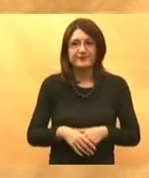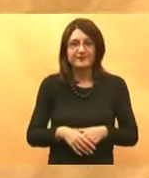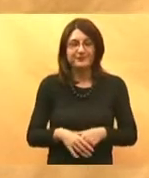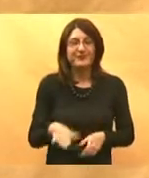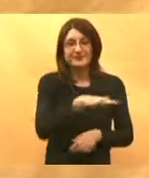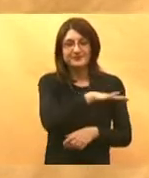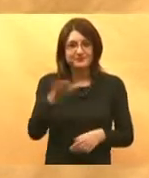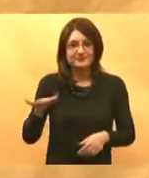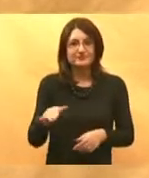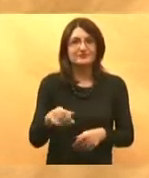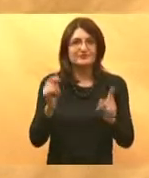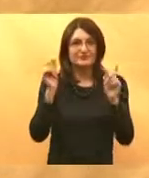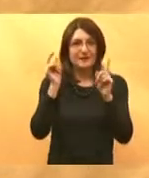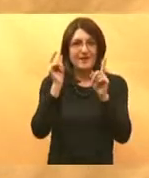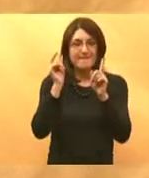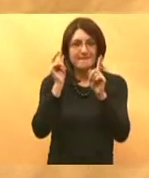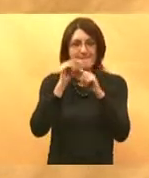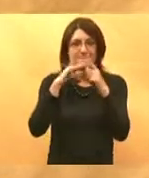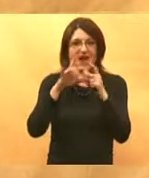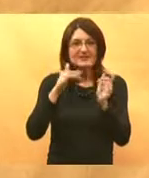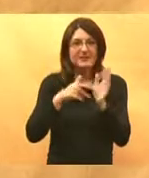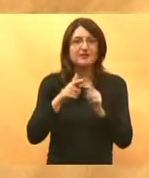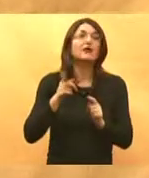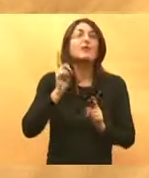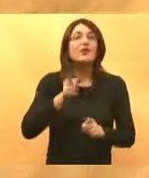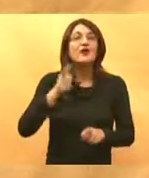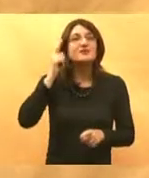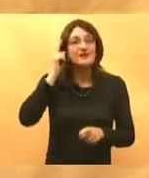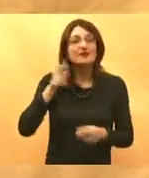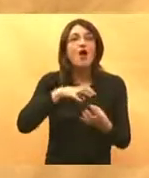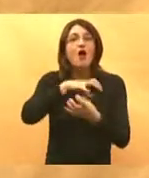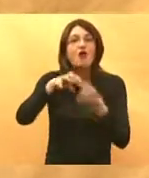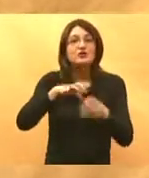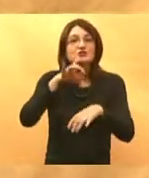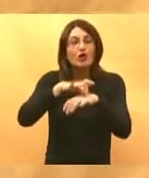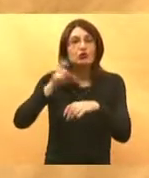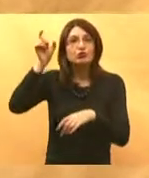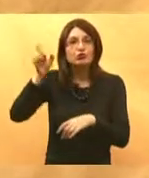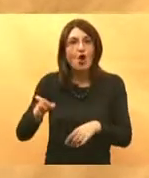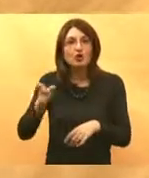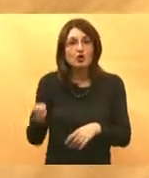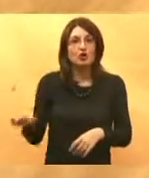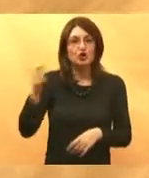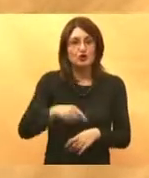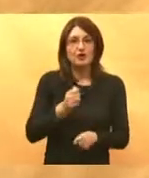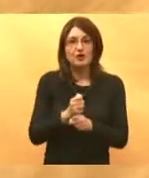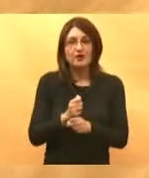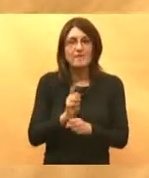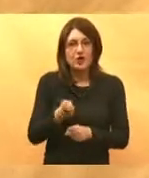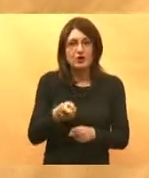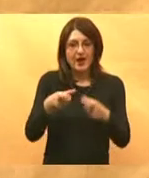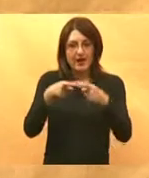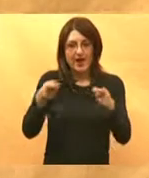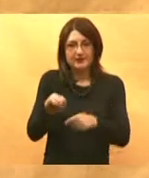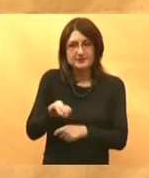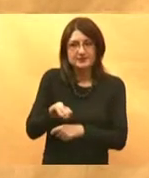pacijenti bi trebali znati ja se nadam da će svi reći o tome obiteljski doktor u Hrvatskoj kad dolaze na radno mjesto moraju uključiti karticu